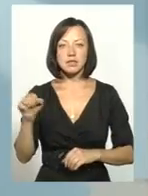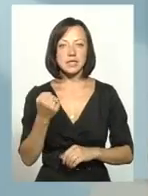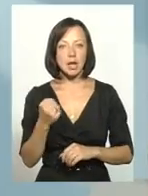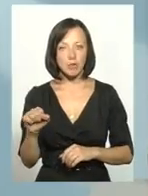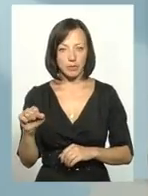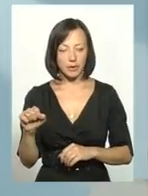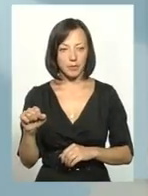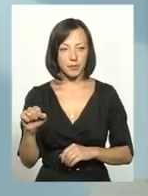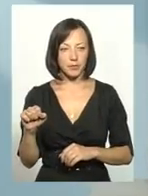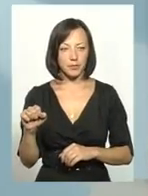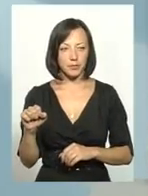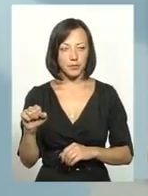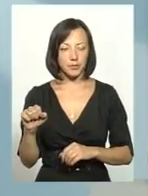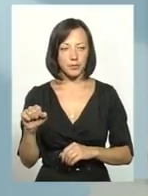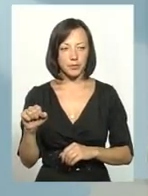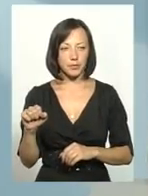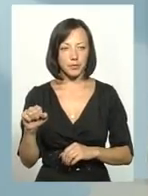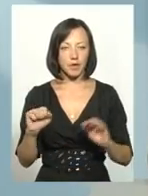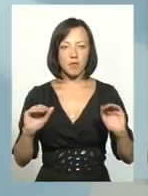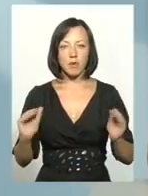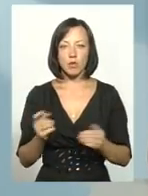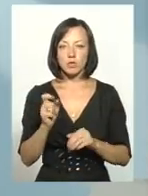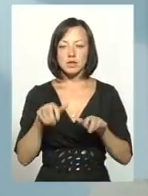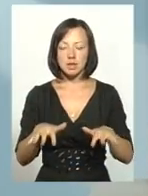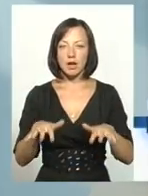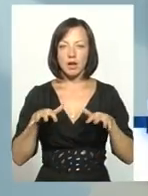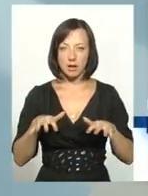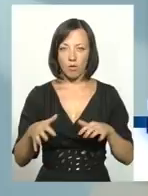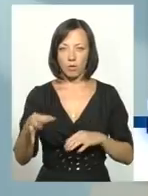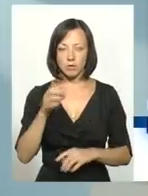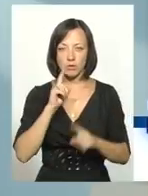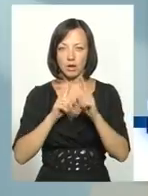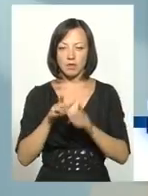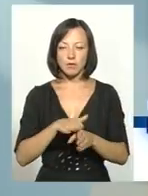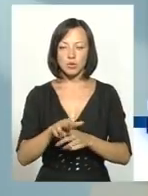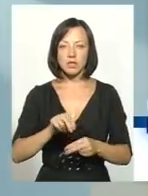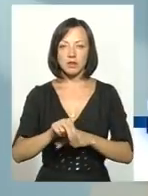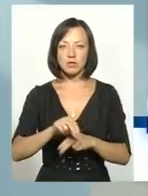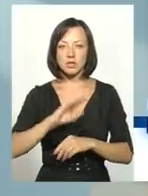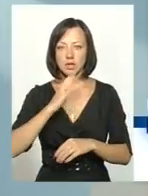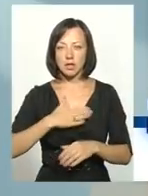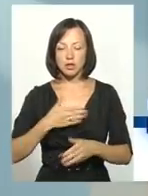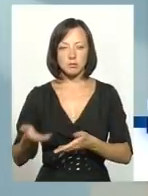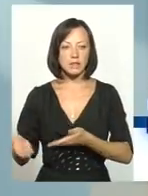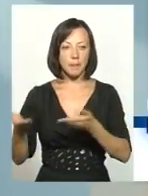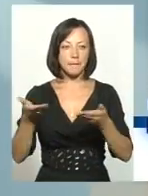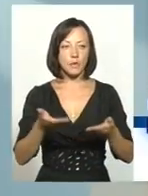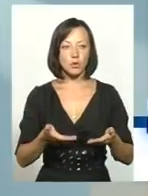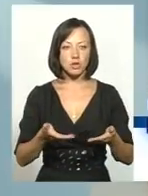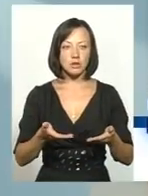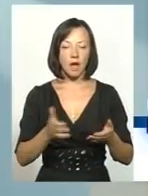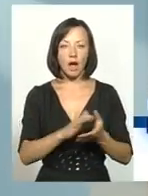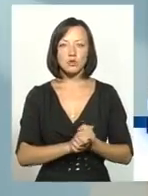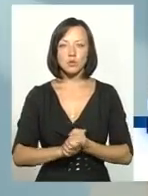в малому залі засідань також відбудеться навчання за нашим запрошенням Асоціація